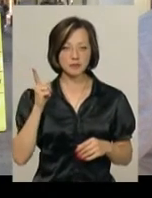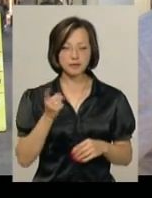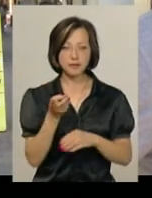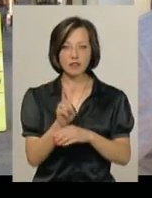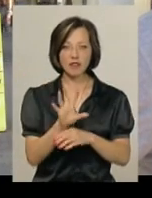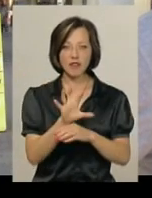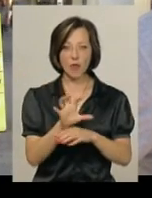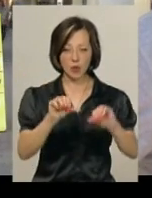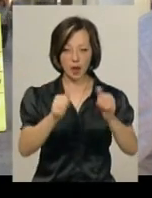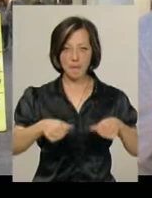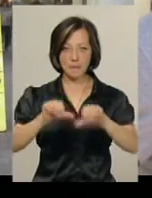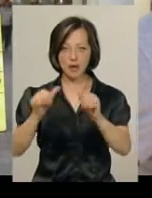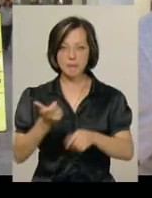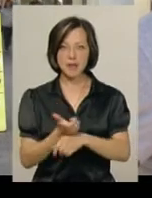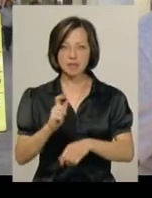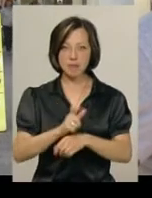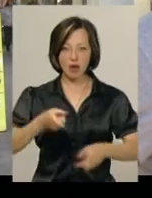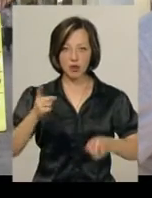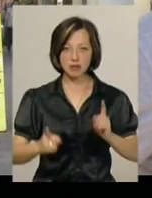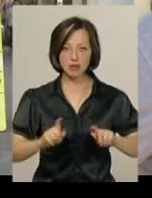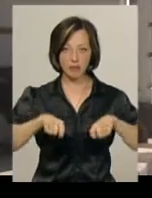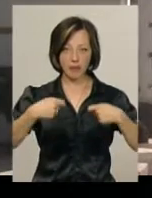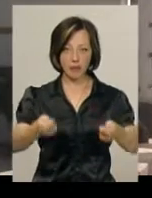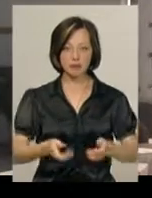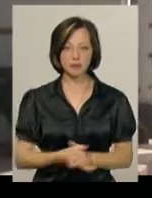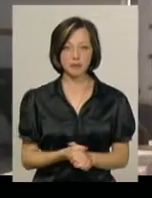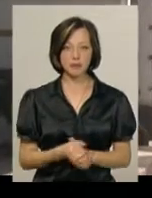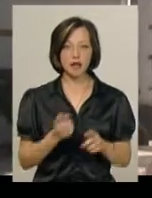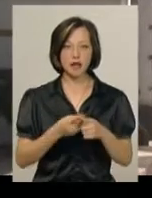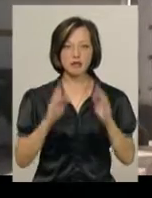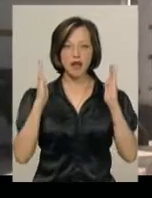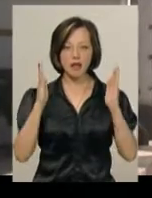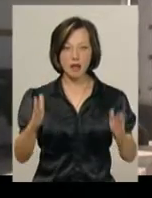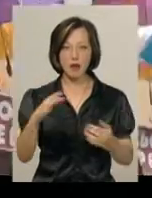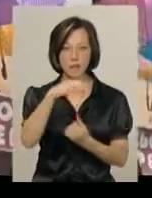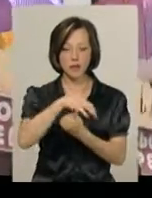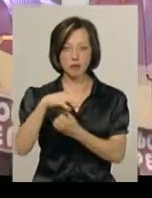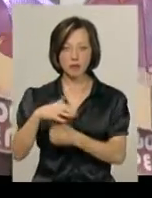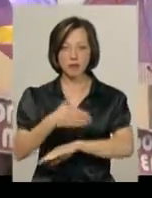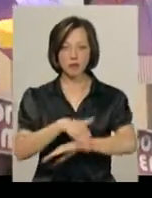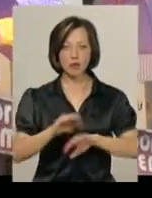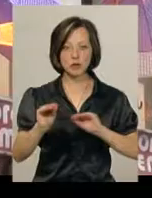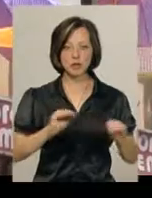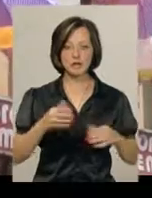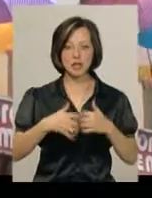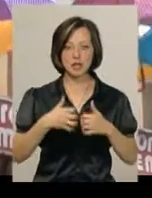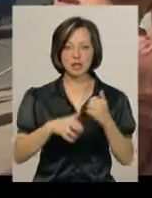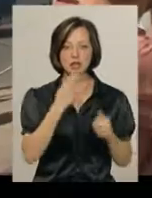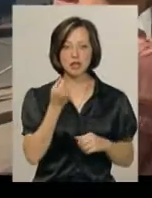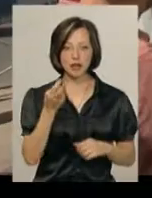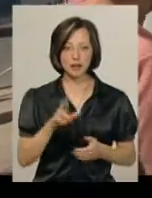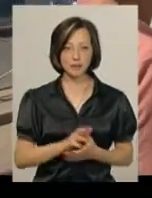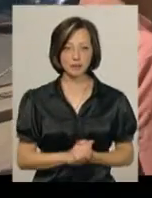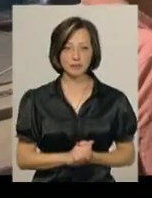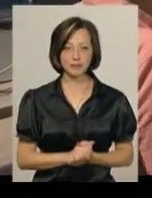фотоапарати максимально реалістично подані». А це алея парасолюк. Її на вулиці Подільської облаштували в середині червня.